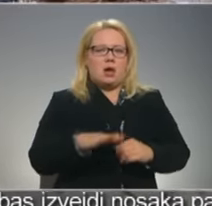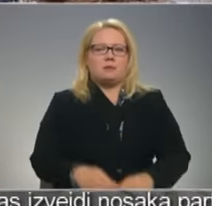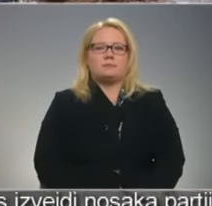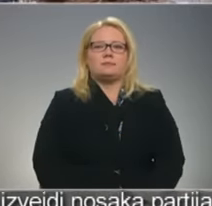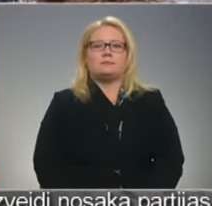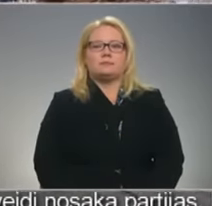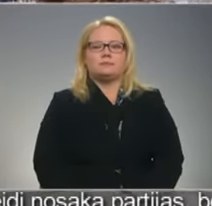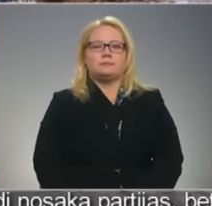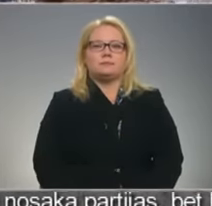Spāns, TV Spektrs.